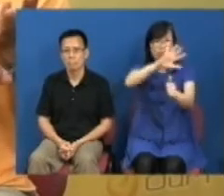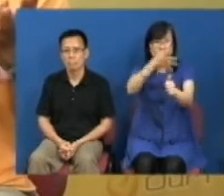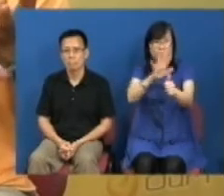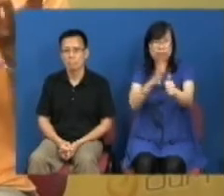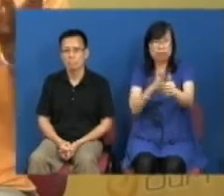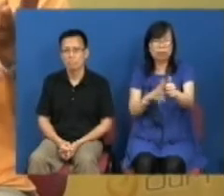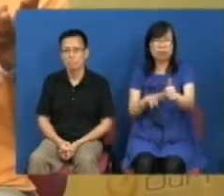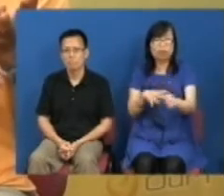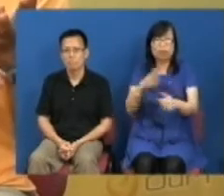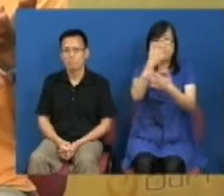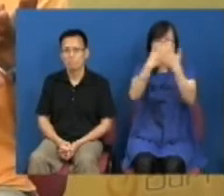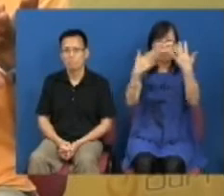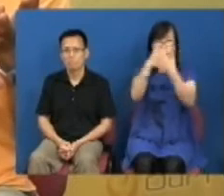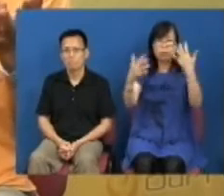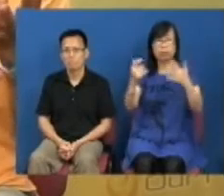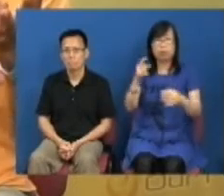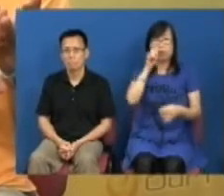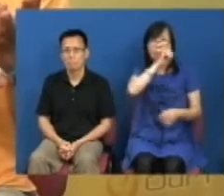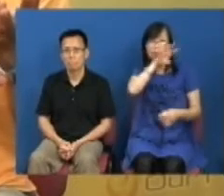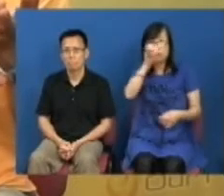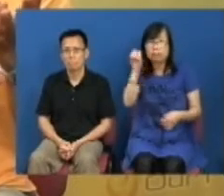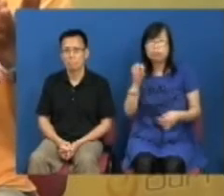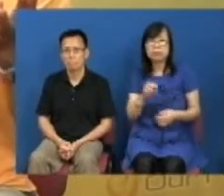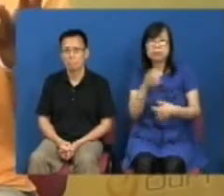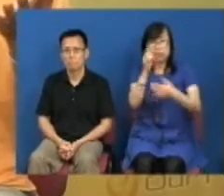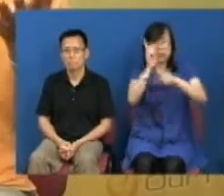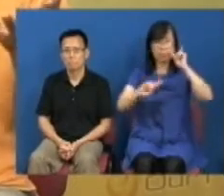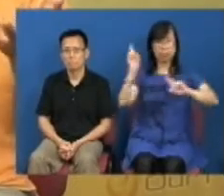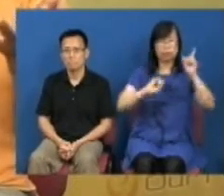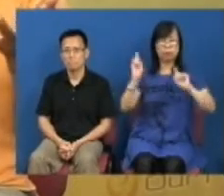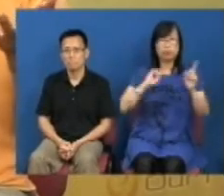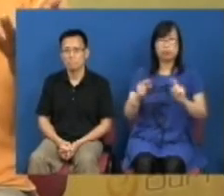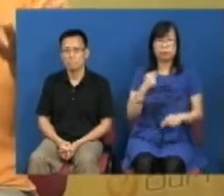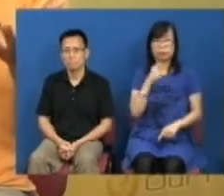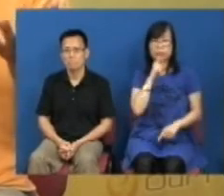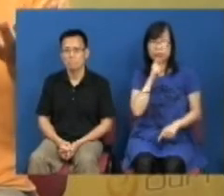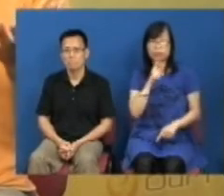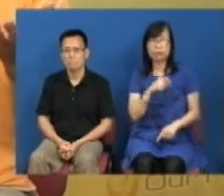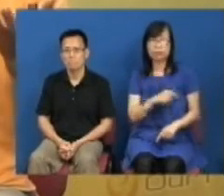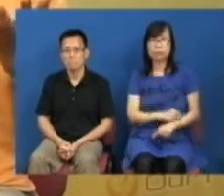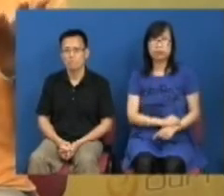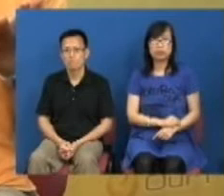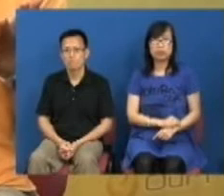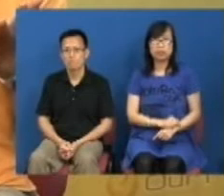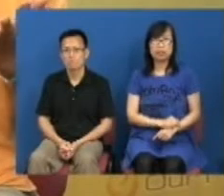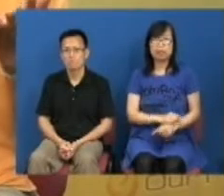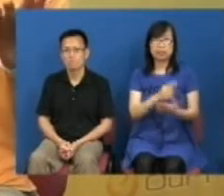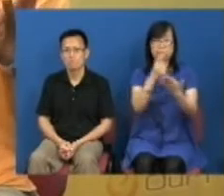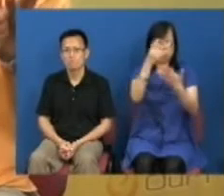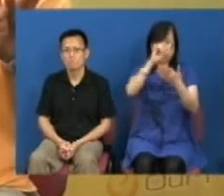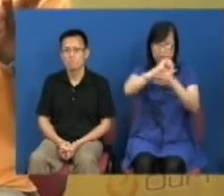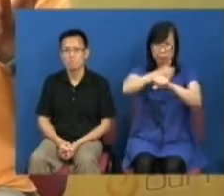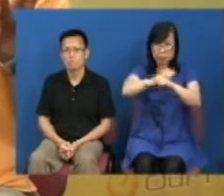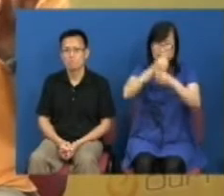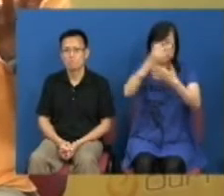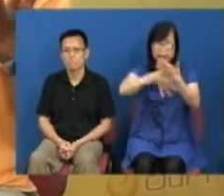次创作或者是恶搞那种言论网络自由还有我们的逮捕机制永